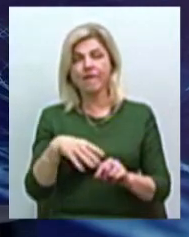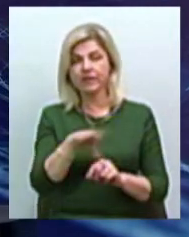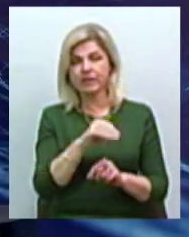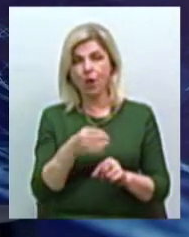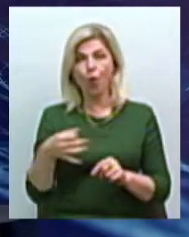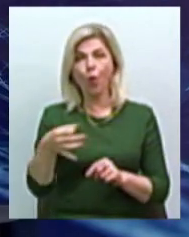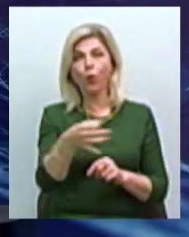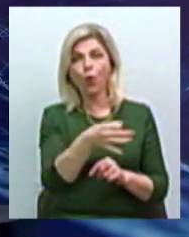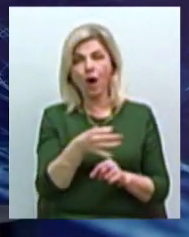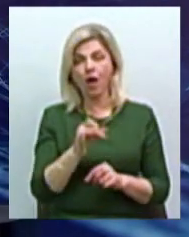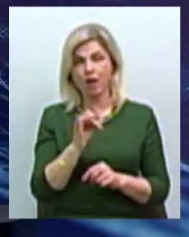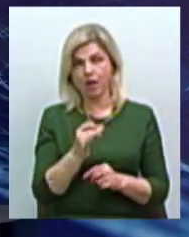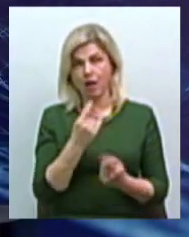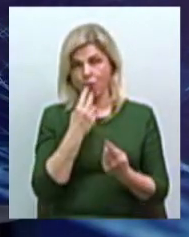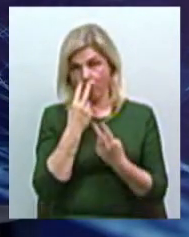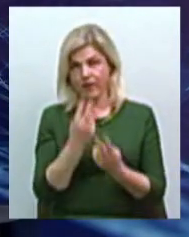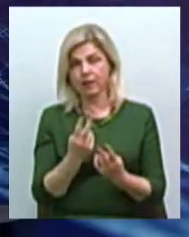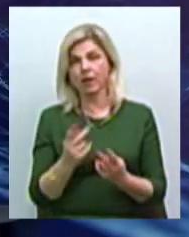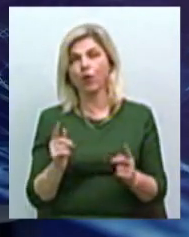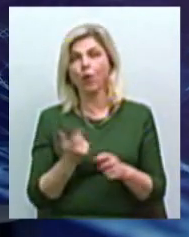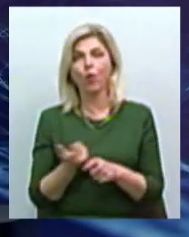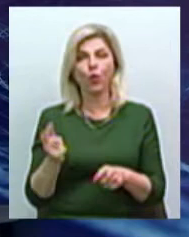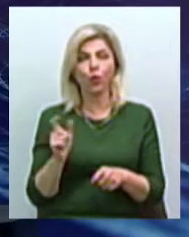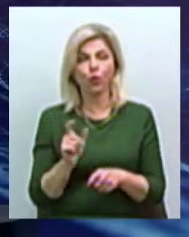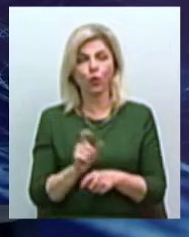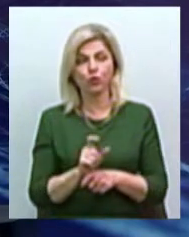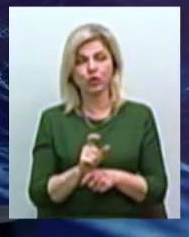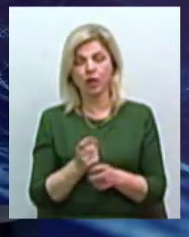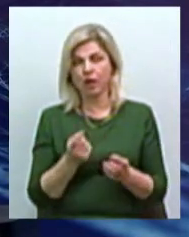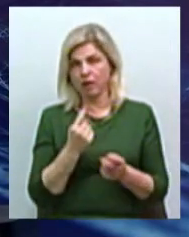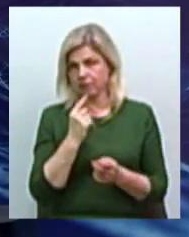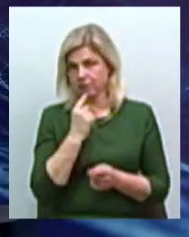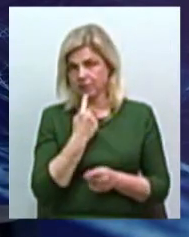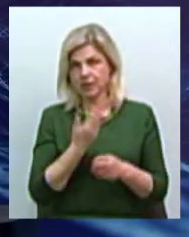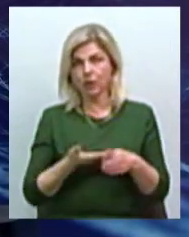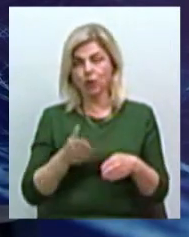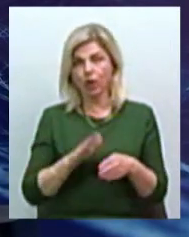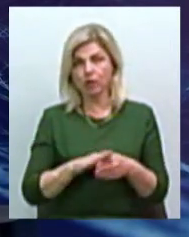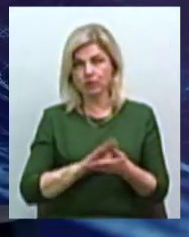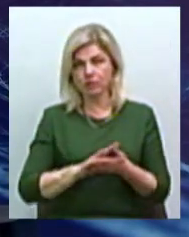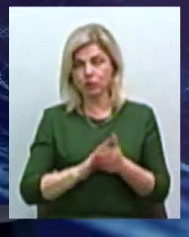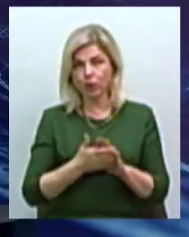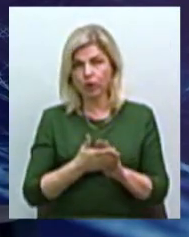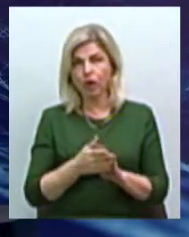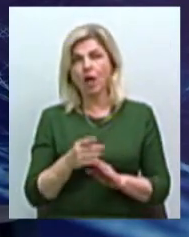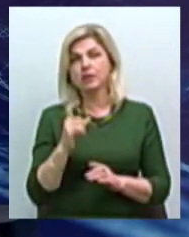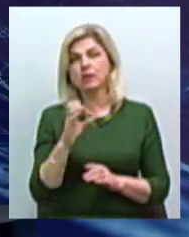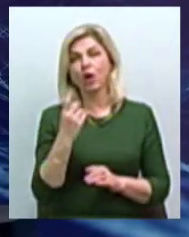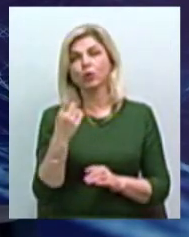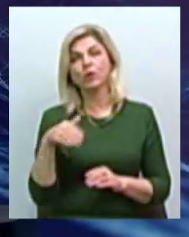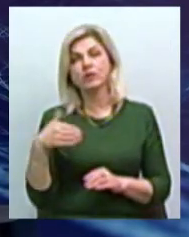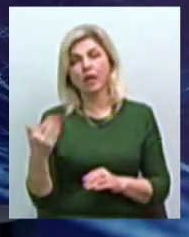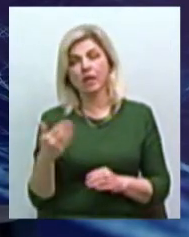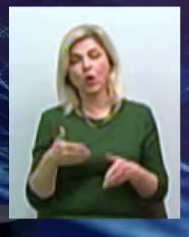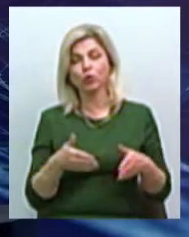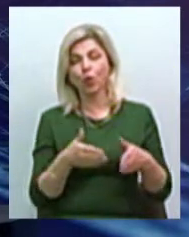разговаривали з седьмого, ми увидели дуже непросту ситуацію. Тому що, з одного боку, дороги загального